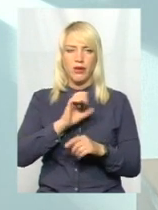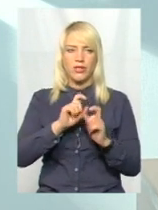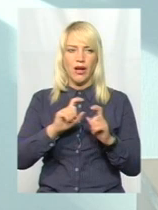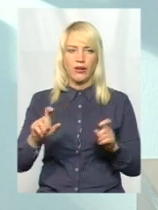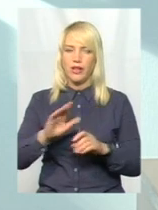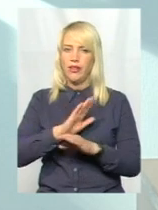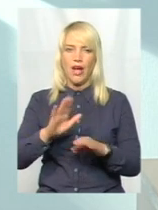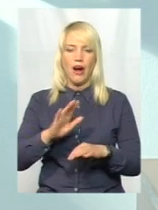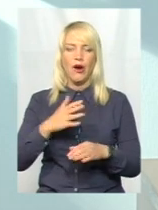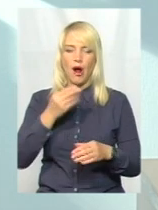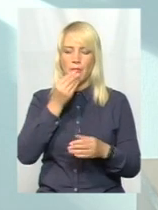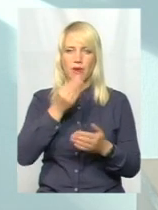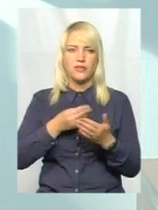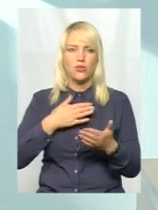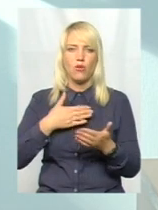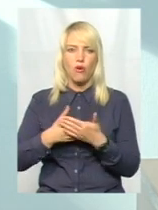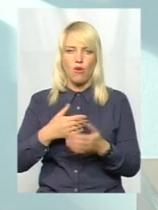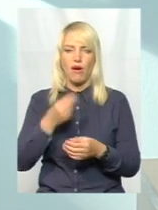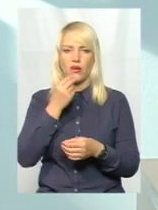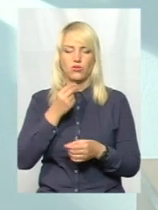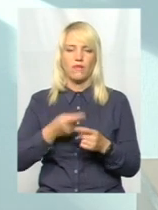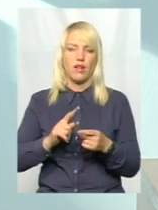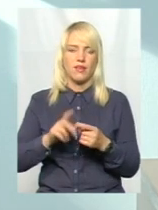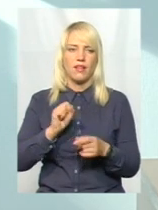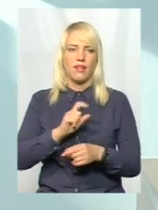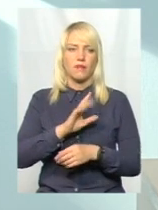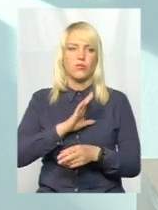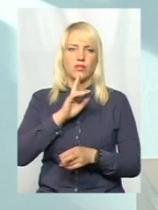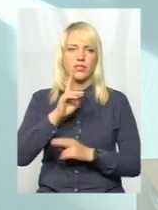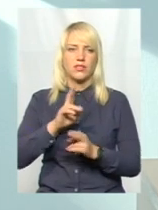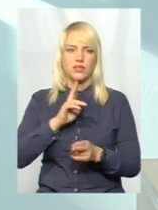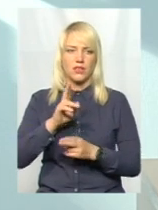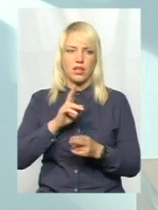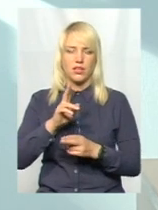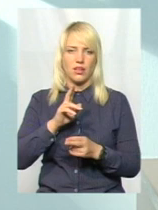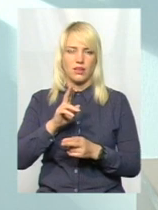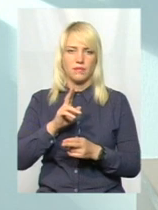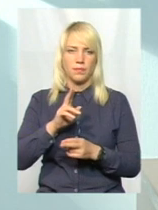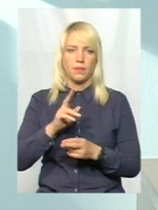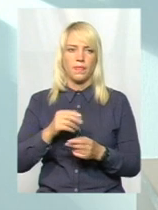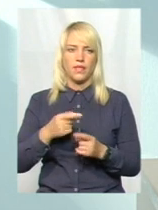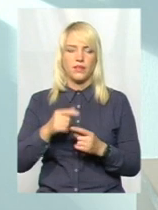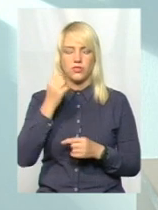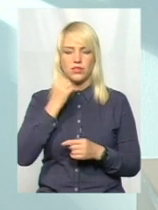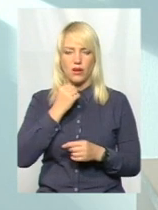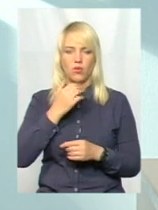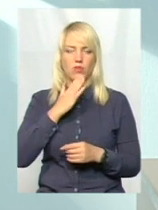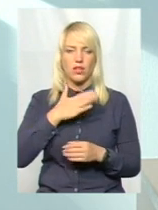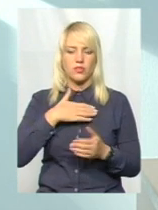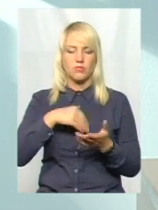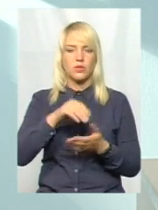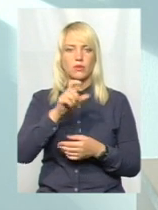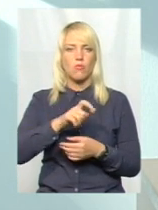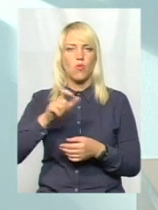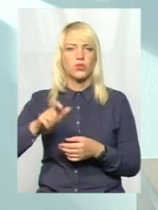пекарні. Призупиняли на початку року, була скарга. До речі, по скарзі, тому щиро дякуємо нашим споживачам